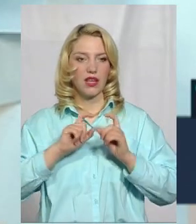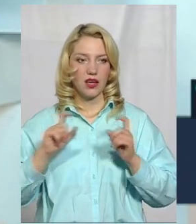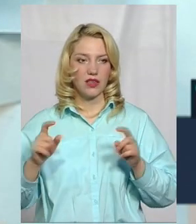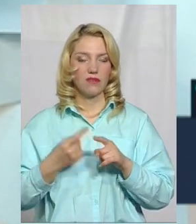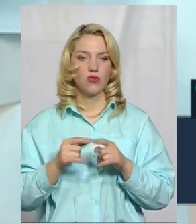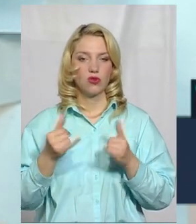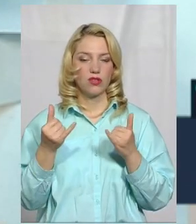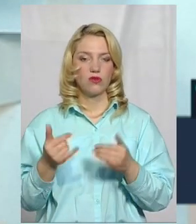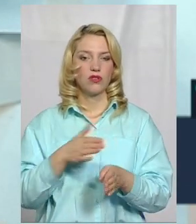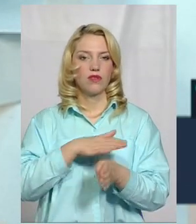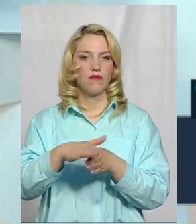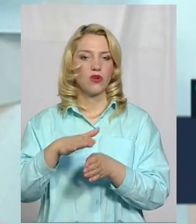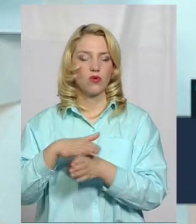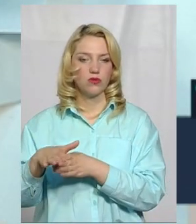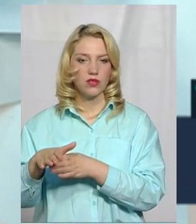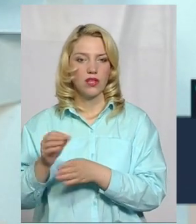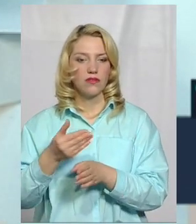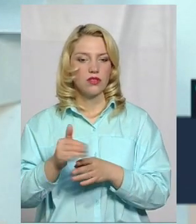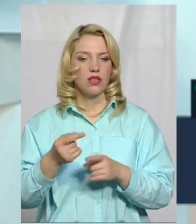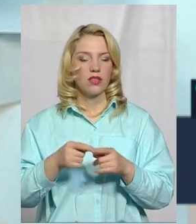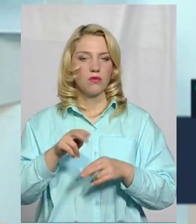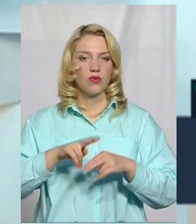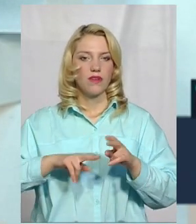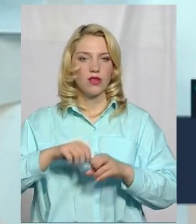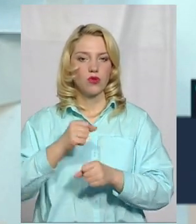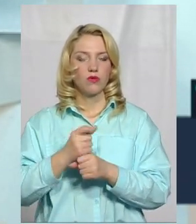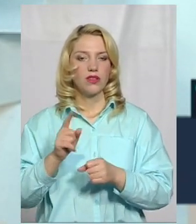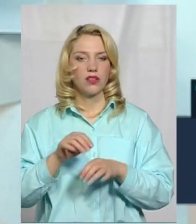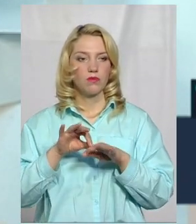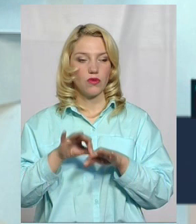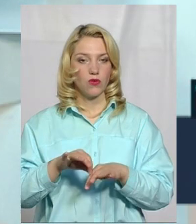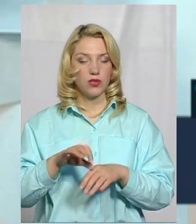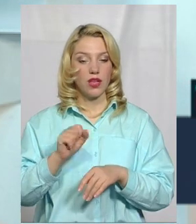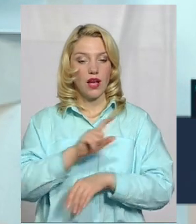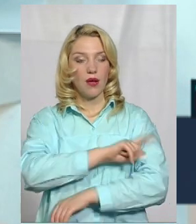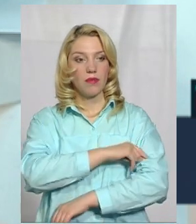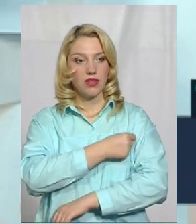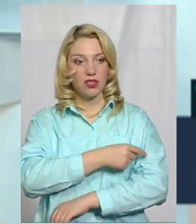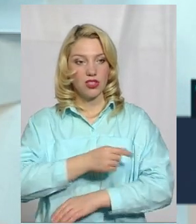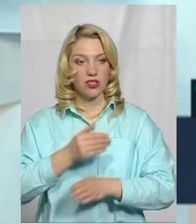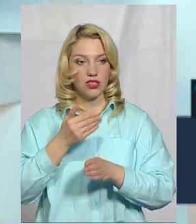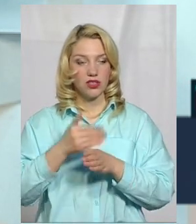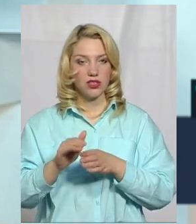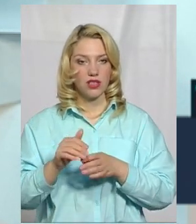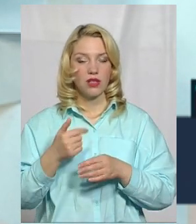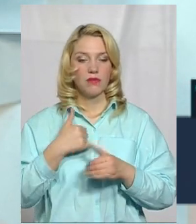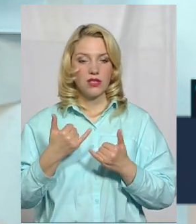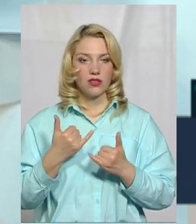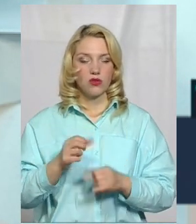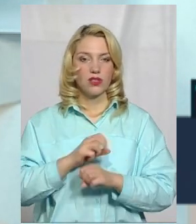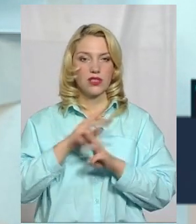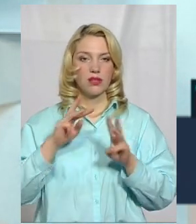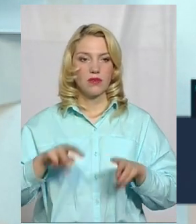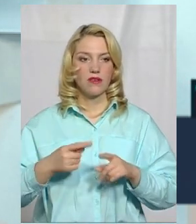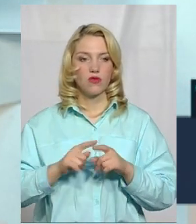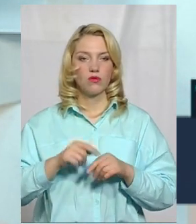сьогодні виконується в частині тих будівельних робіт, які проходять. А медичну частину ми на сьогодні забезпечуємо